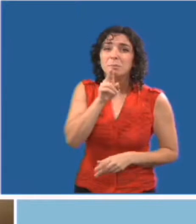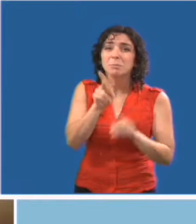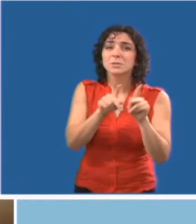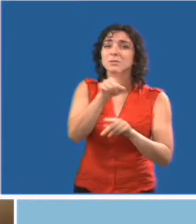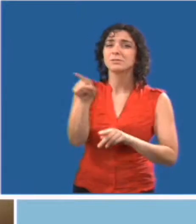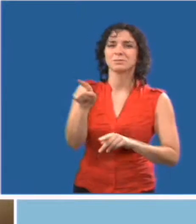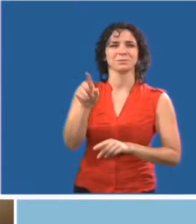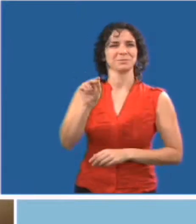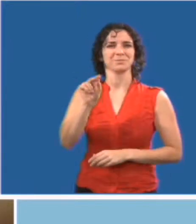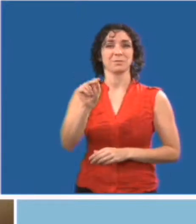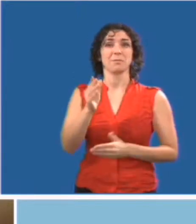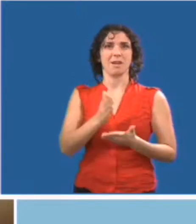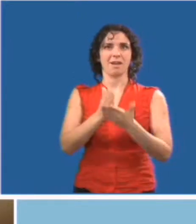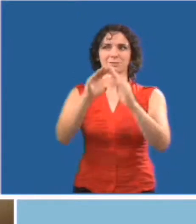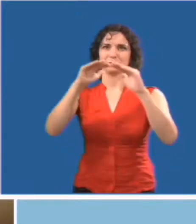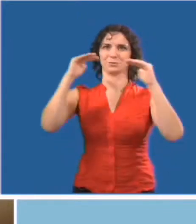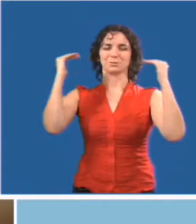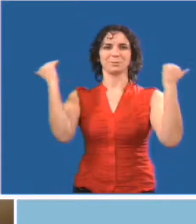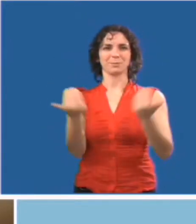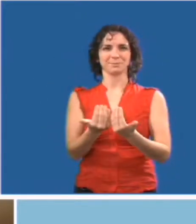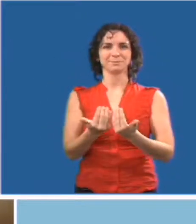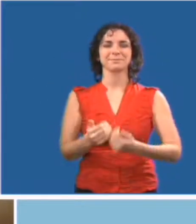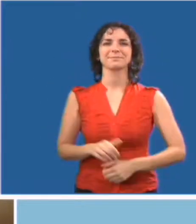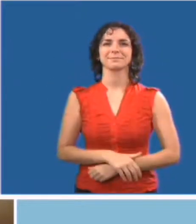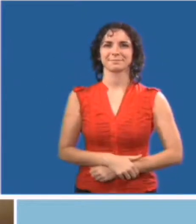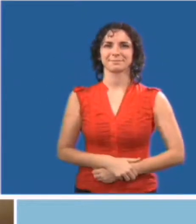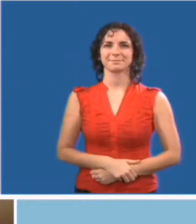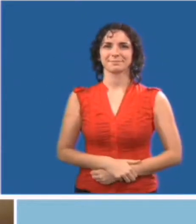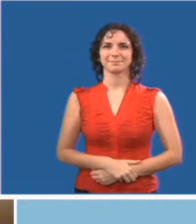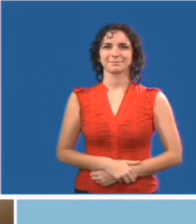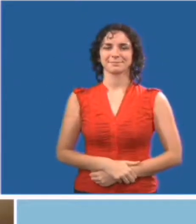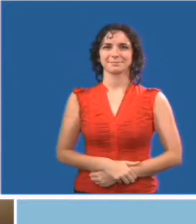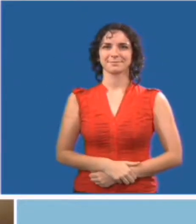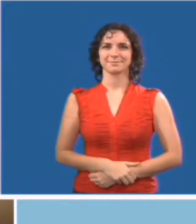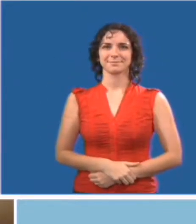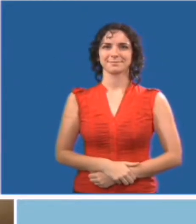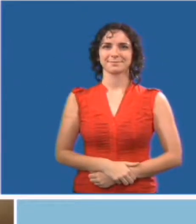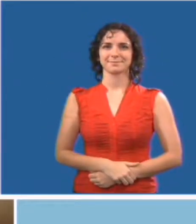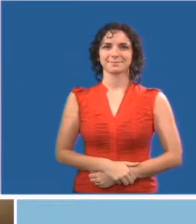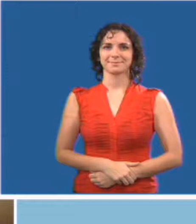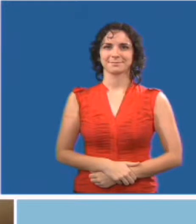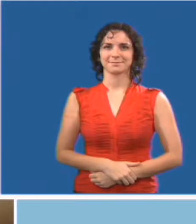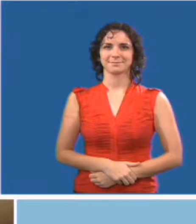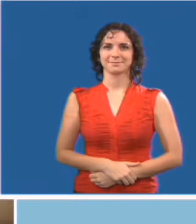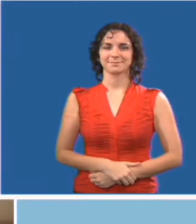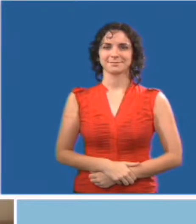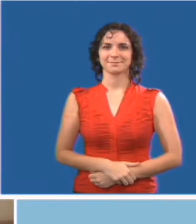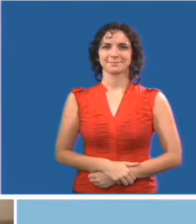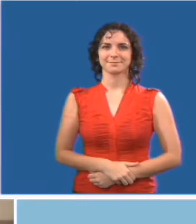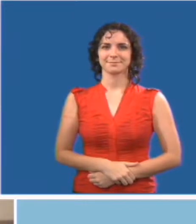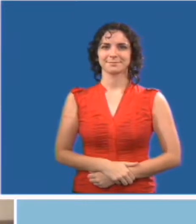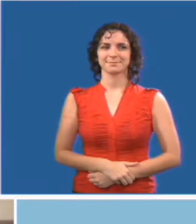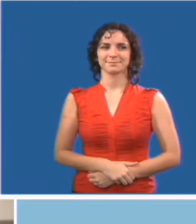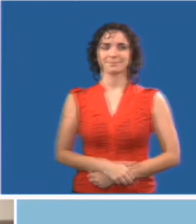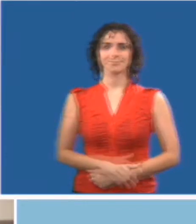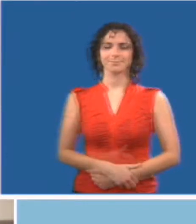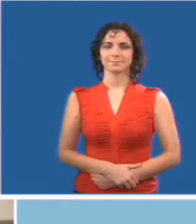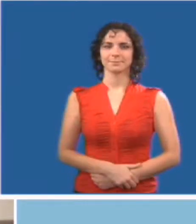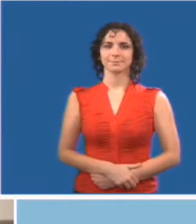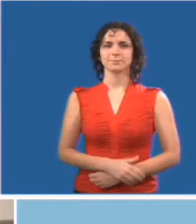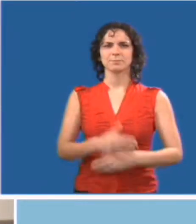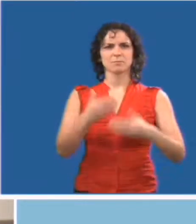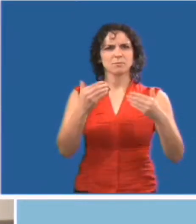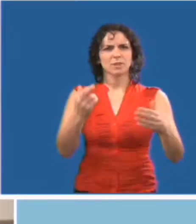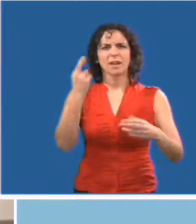handicapées est un enjeu important pour l'ensemble de notre société. Prenez quelques minutes et,